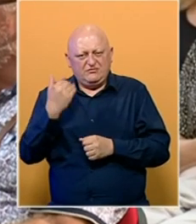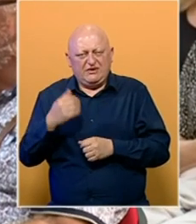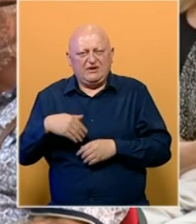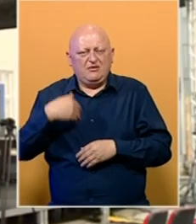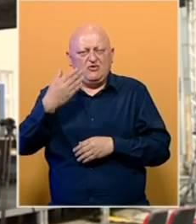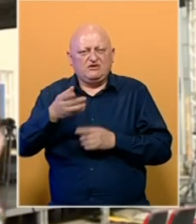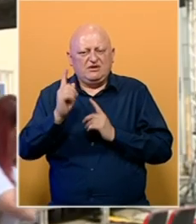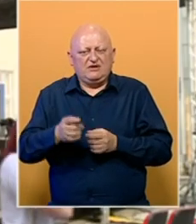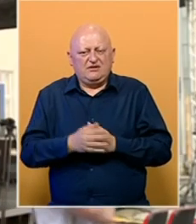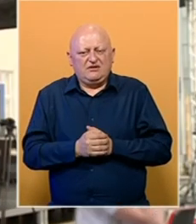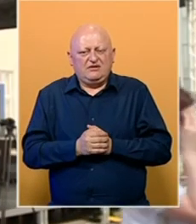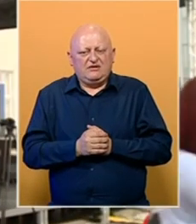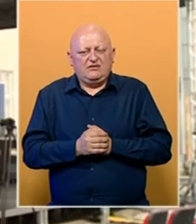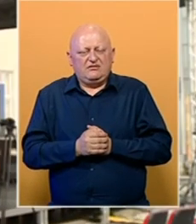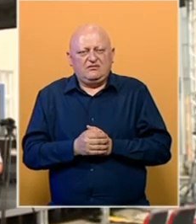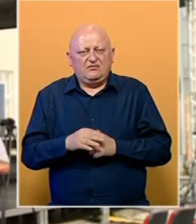tokom rata.